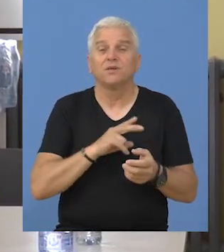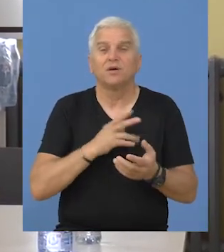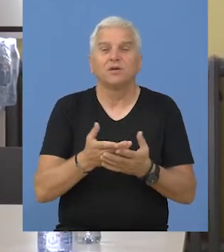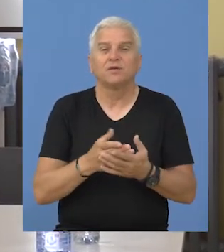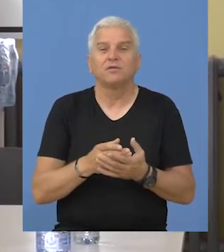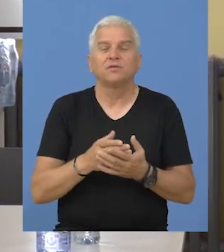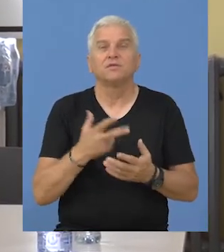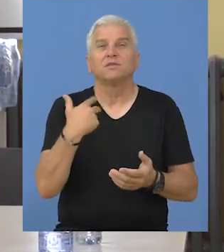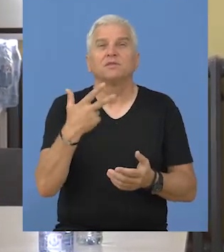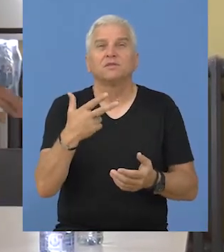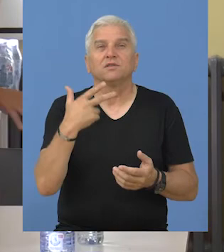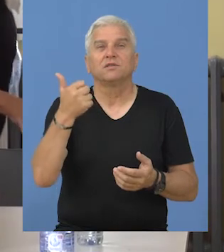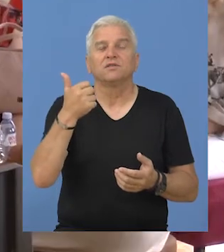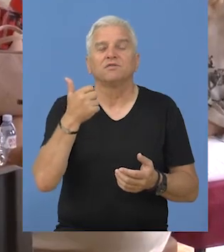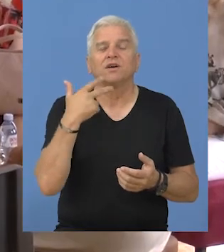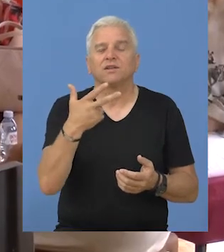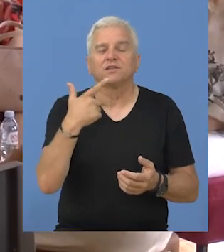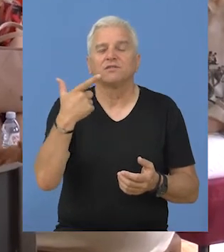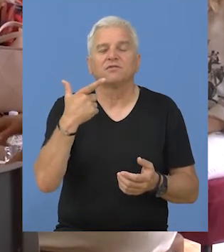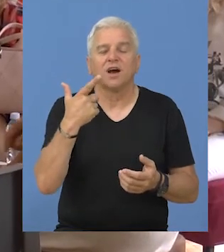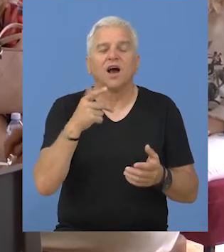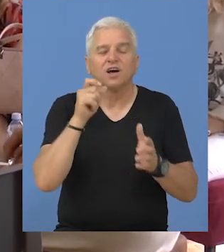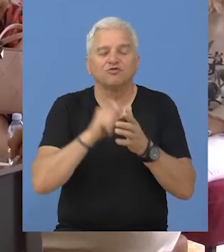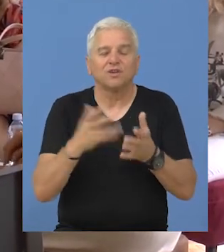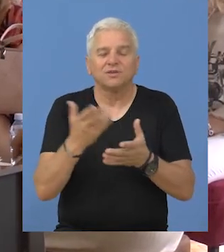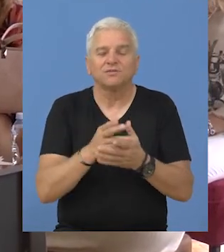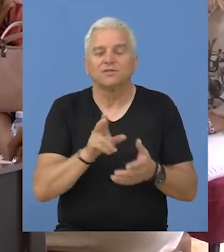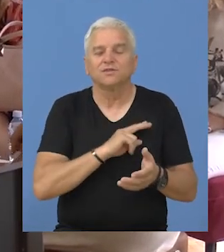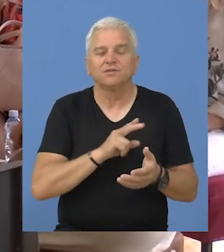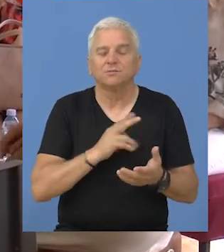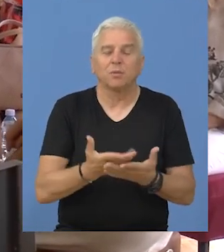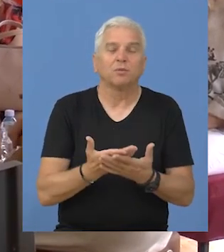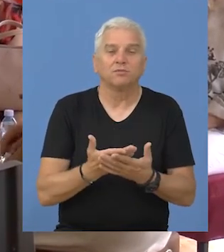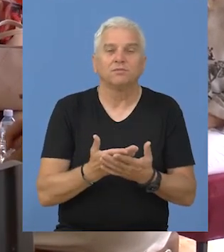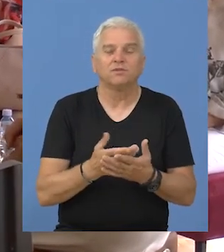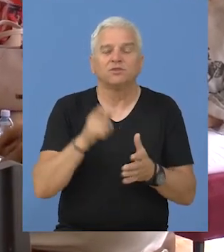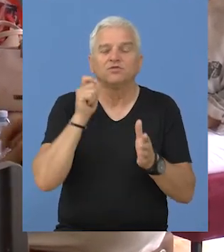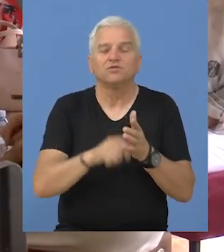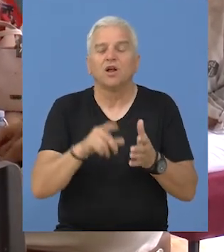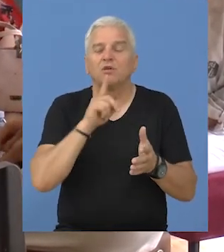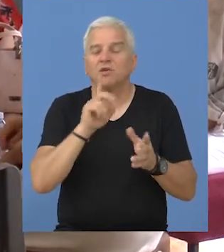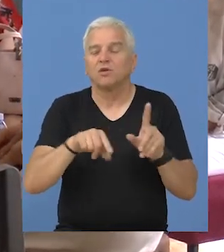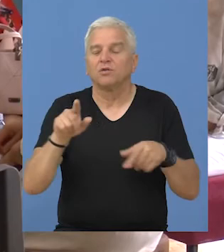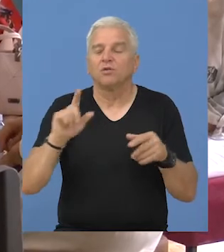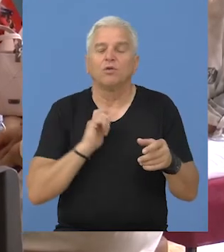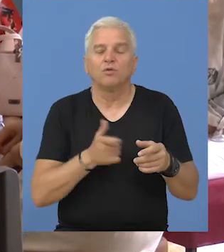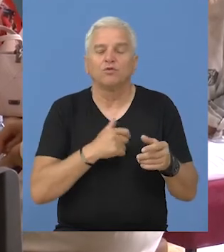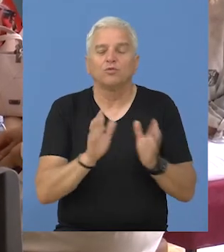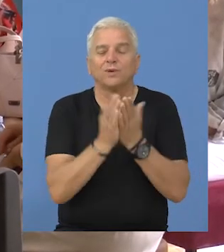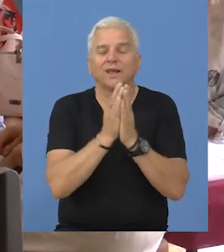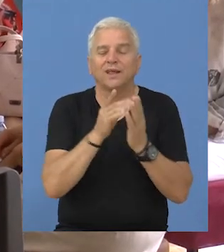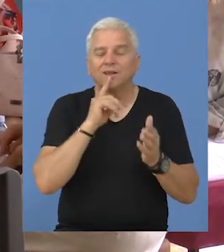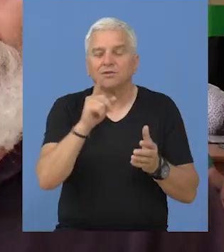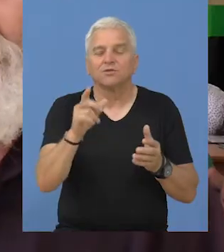imamo nekih 31, 32, 3 člana, imamo i članove koji su ljubitelji